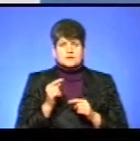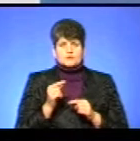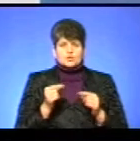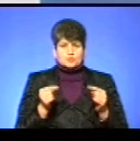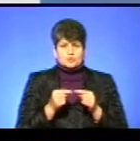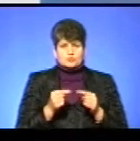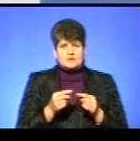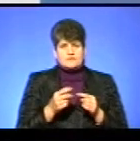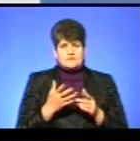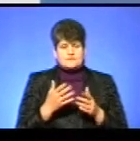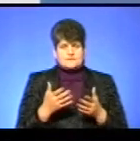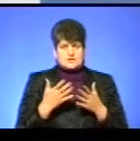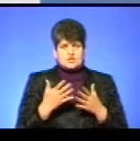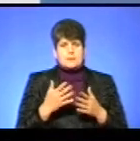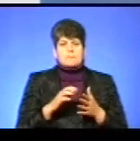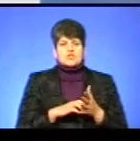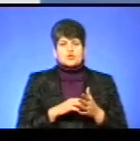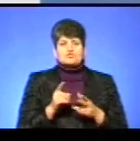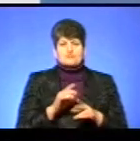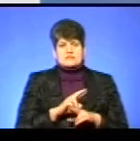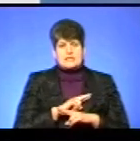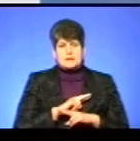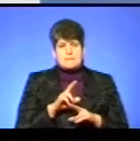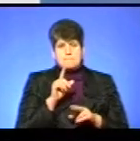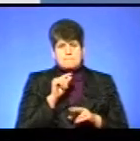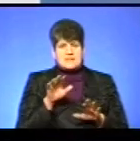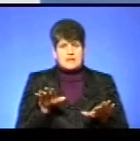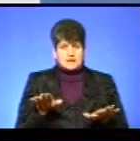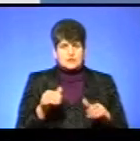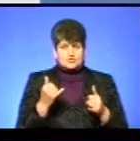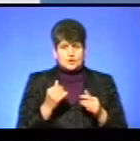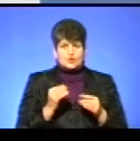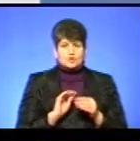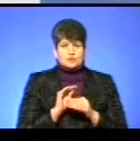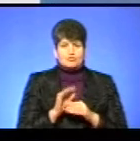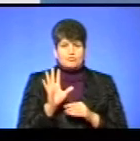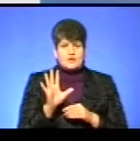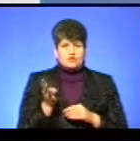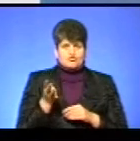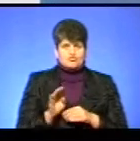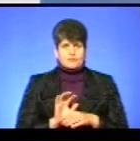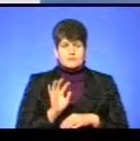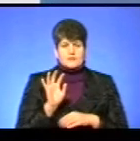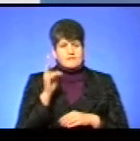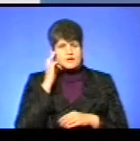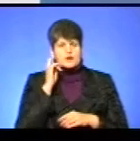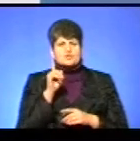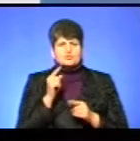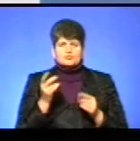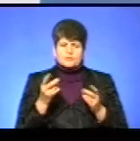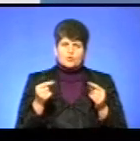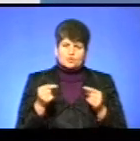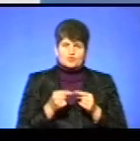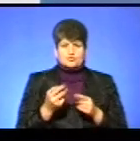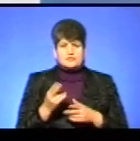причина, чому загинули птахи? Знаємо, що сьогодні додатково 5 зразків відправлено в Київ. Чому потрібно уточнювати дані?